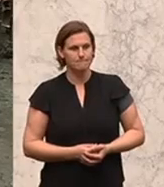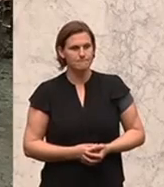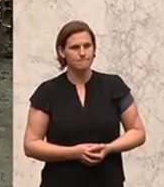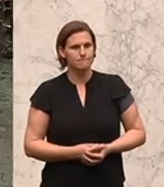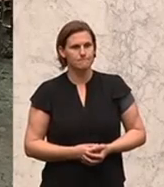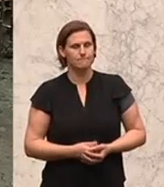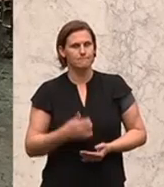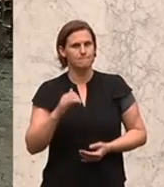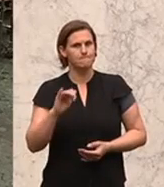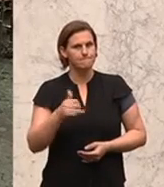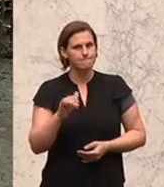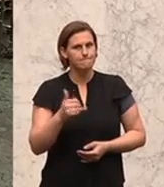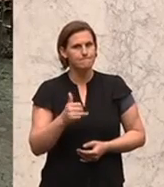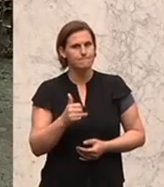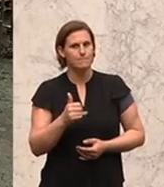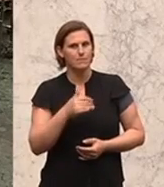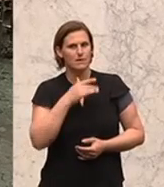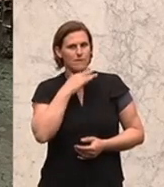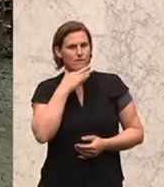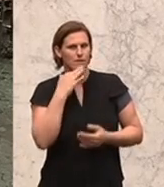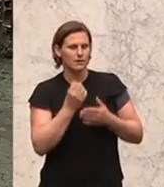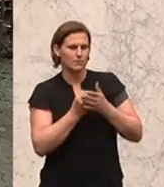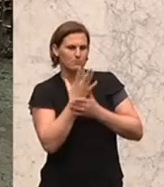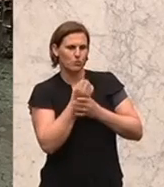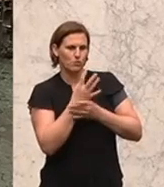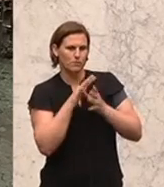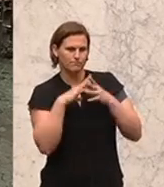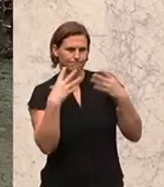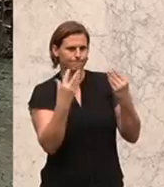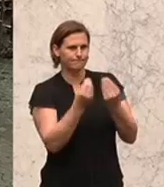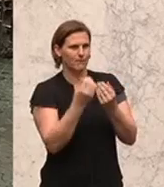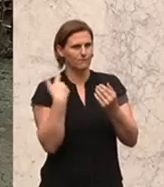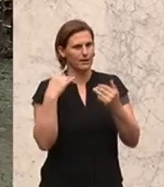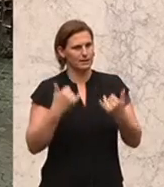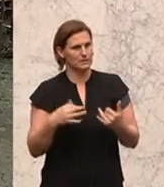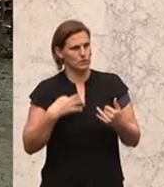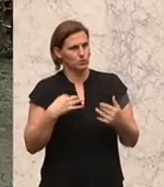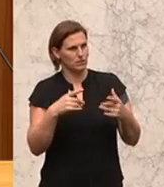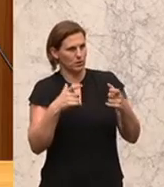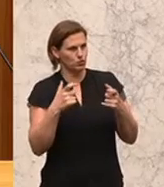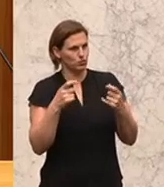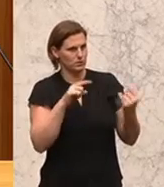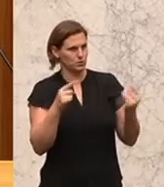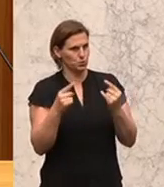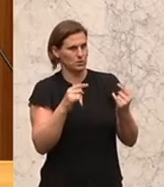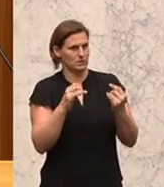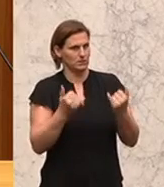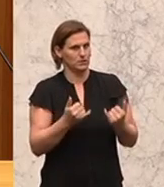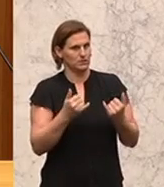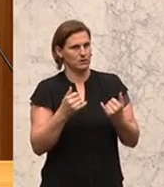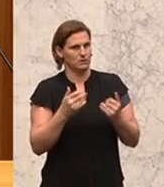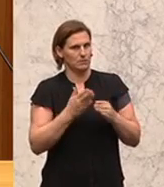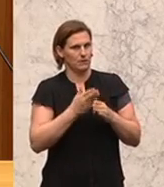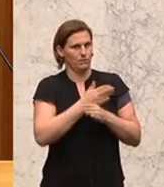Ja, dieser bunte Strauß, den wir letztens im Gesundheitsausschuss diskutiert haben, ist jetzt durch die Wortmeldungen meiner